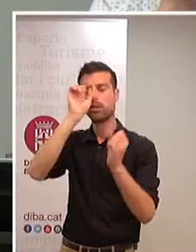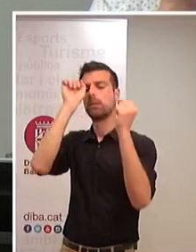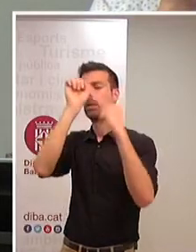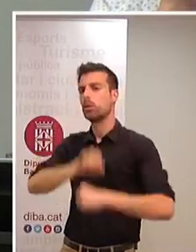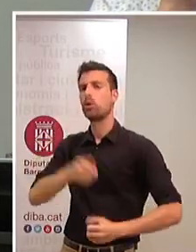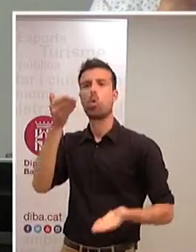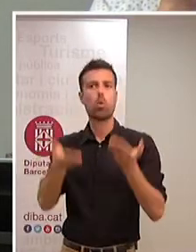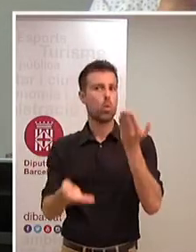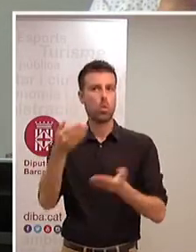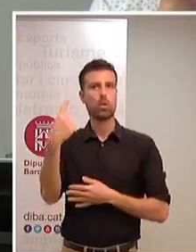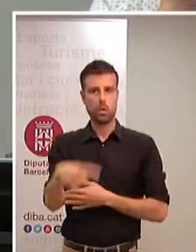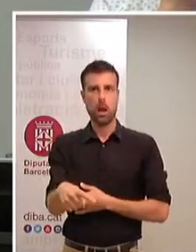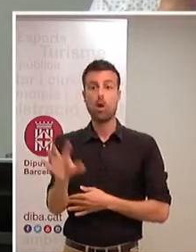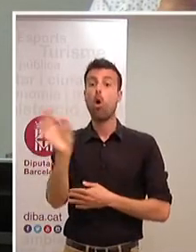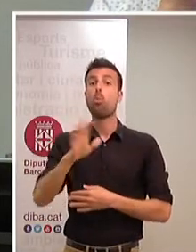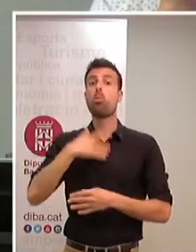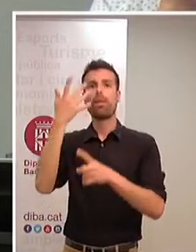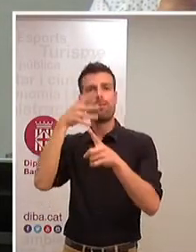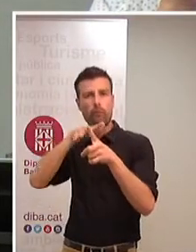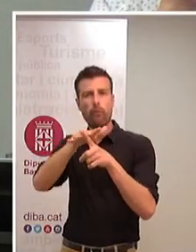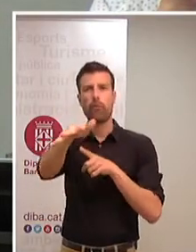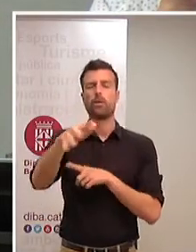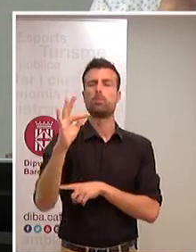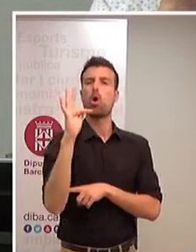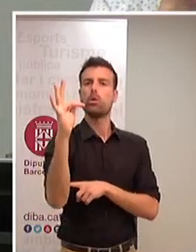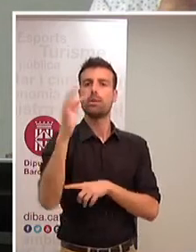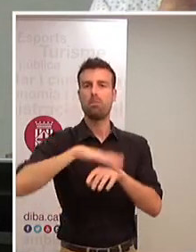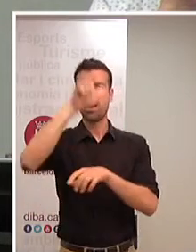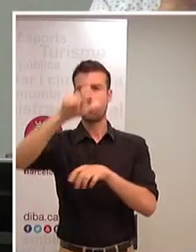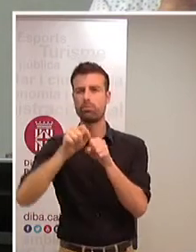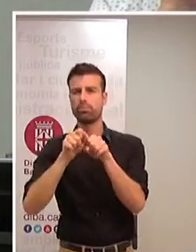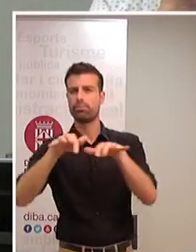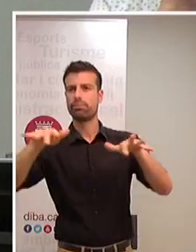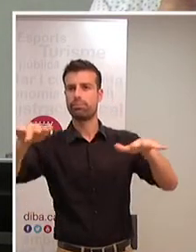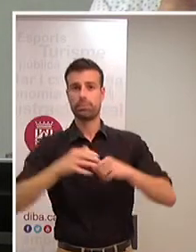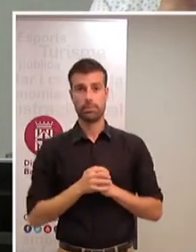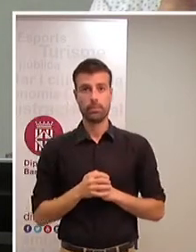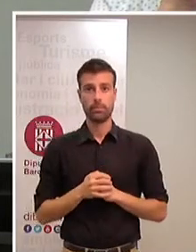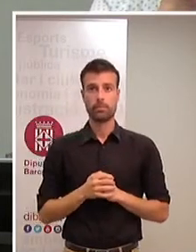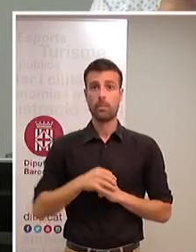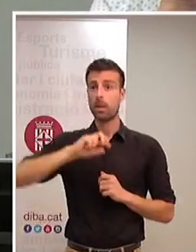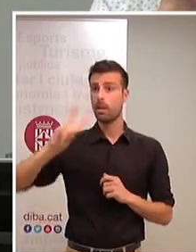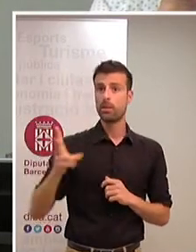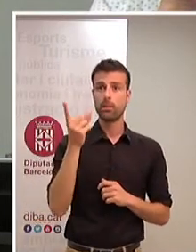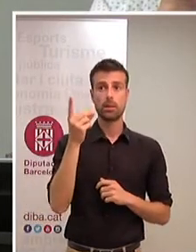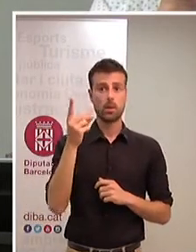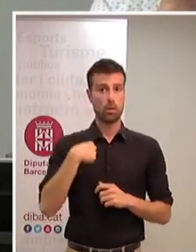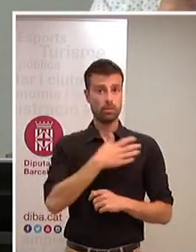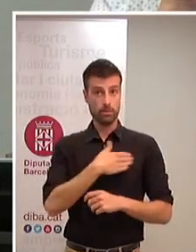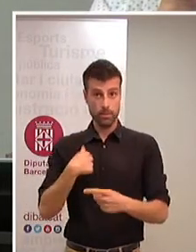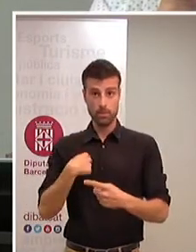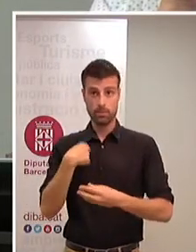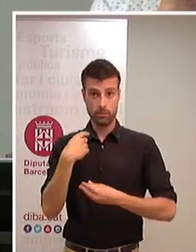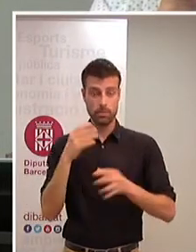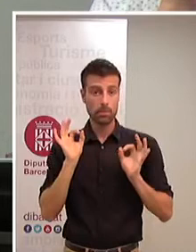o que afectaran positivament a més persones. La segona reivindicació que vull fer com no